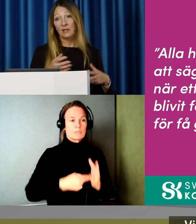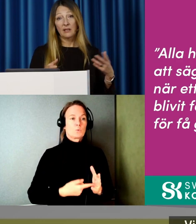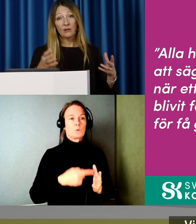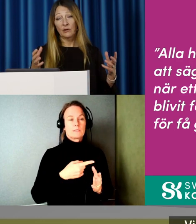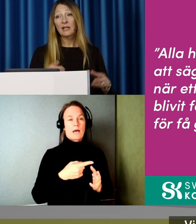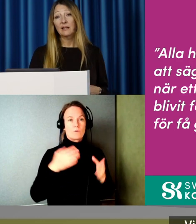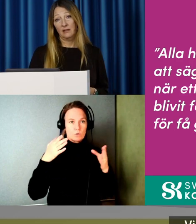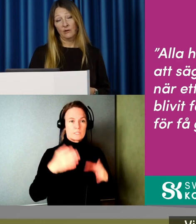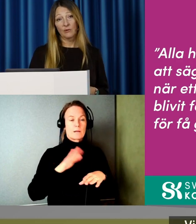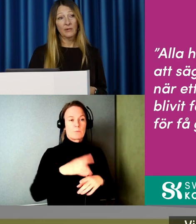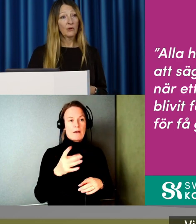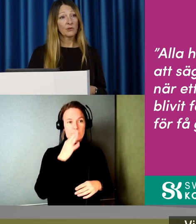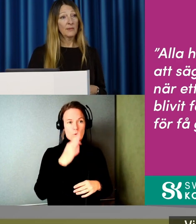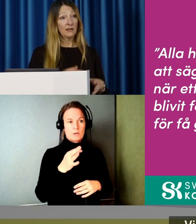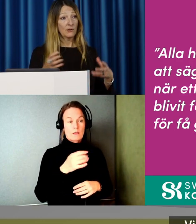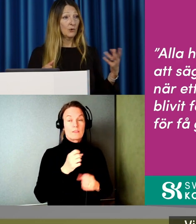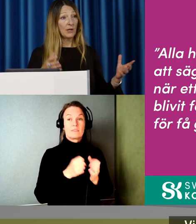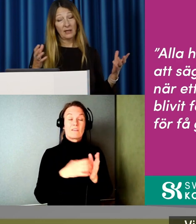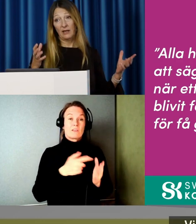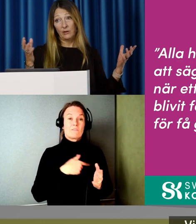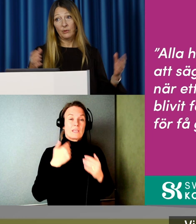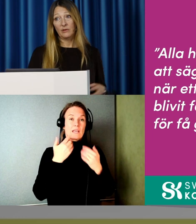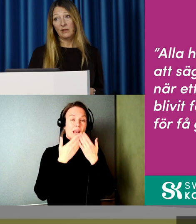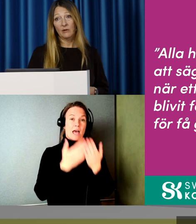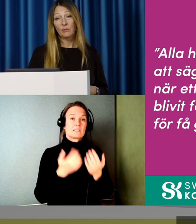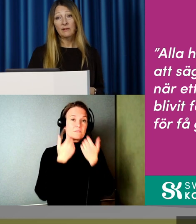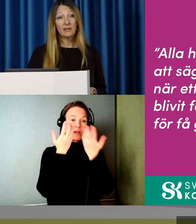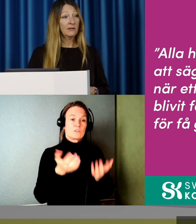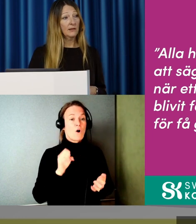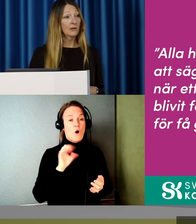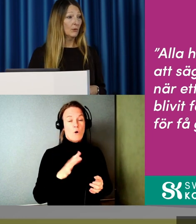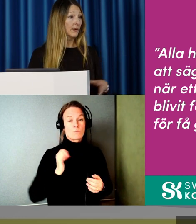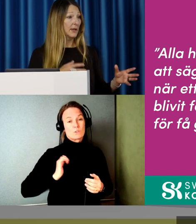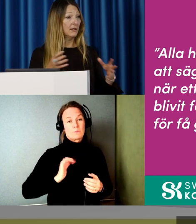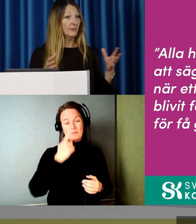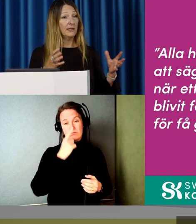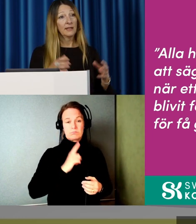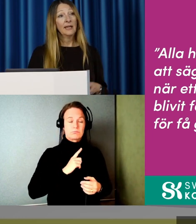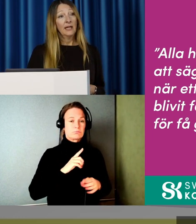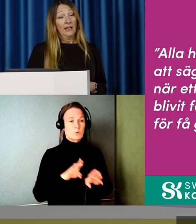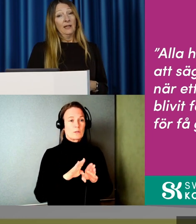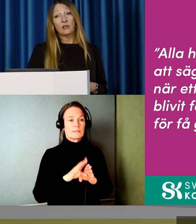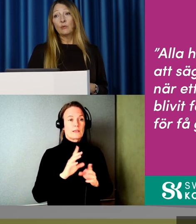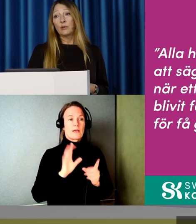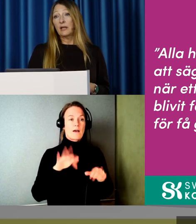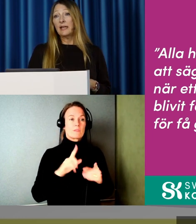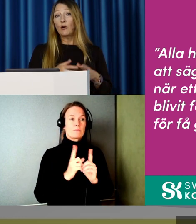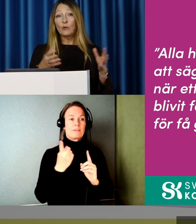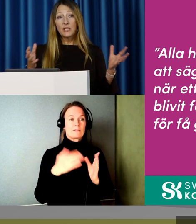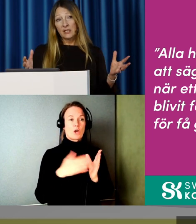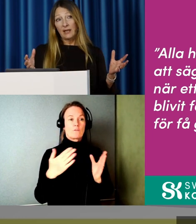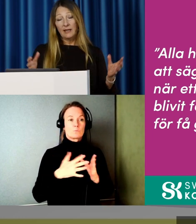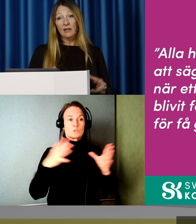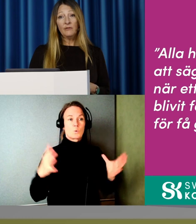läser ju egentligen dagligen om konsumenter som råkar illa ut. Det har ju blivit då en av de här stora